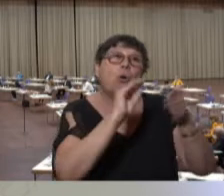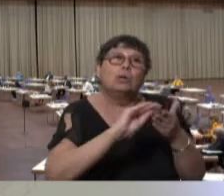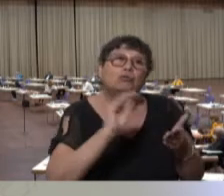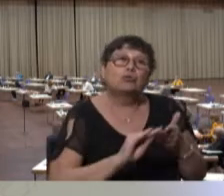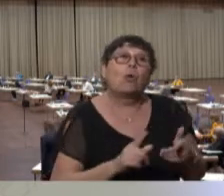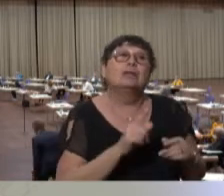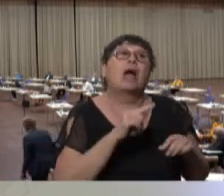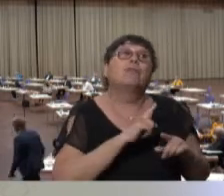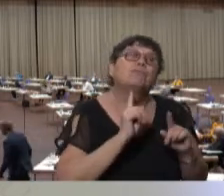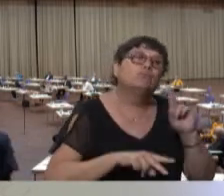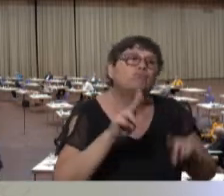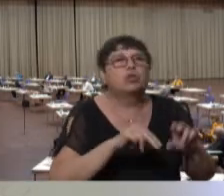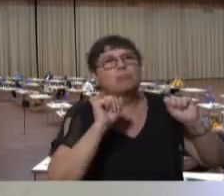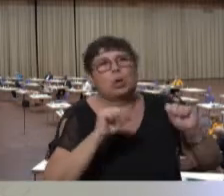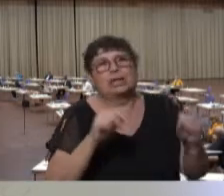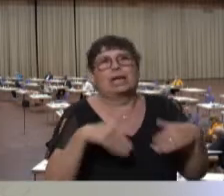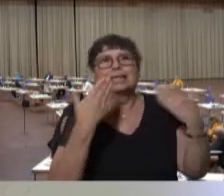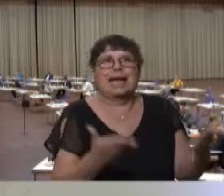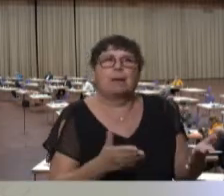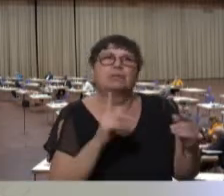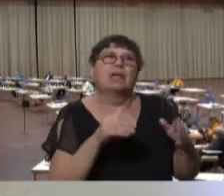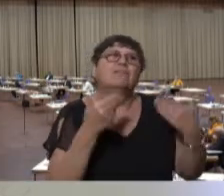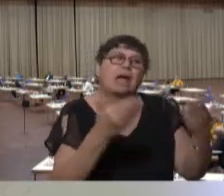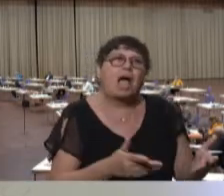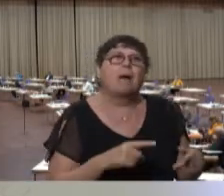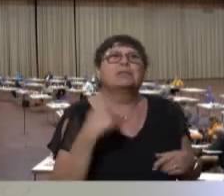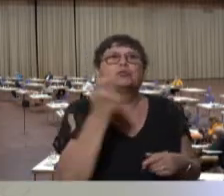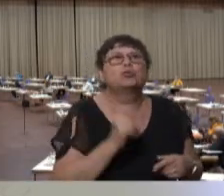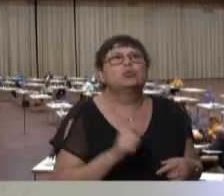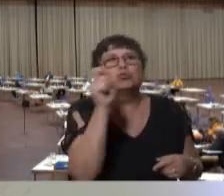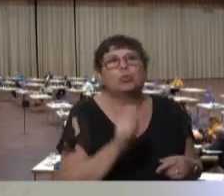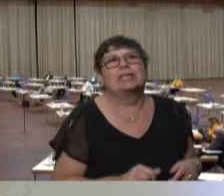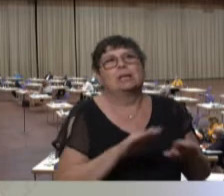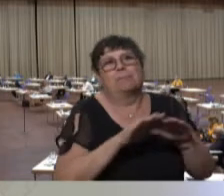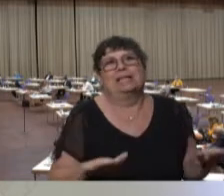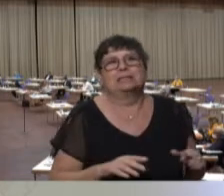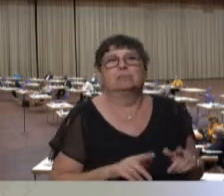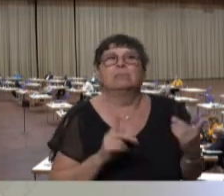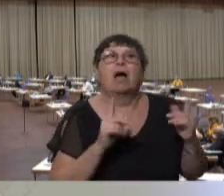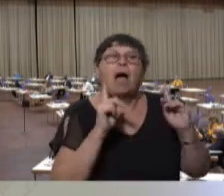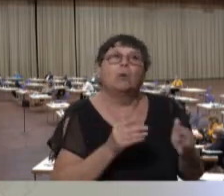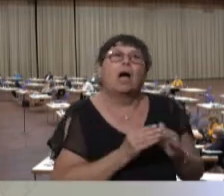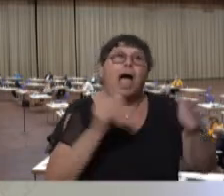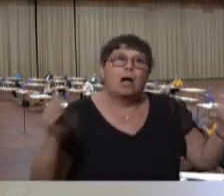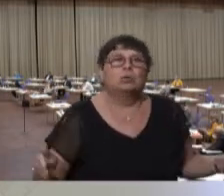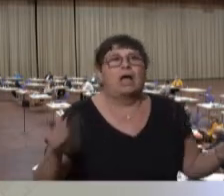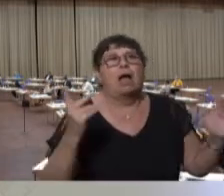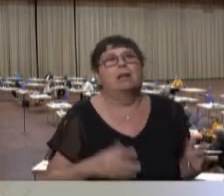Möglichkeiten eingeräumt, bei der Vergabe von Studienplätzen nach Eignung und damit vor allem auch außerhalb der